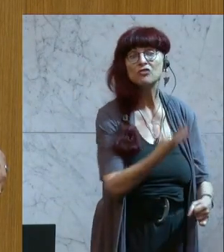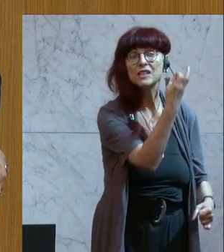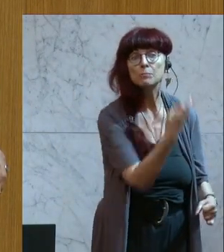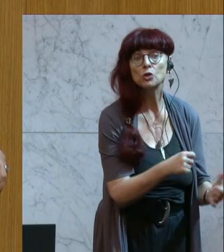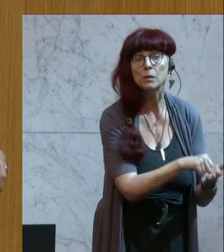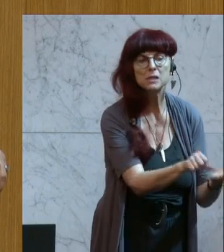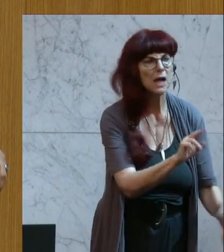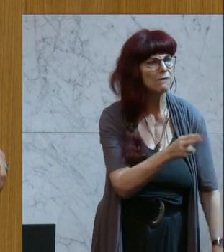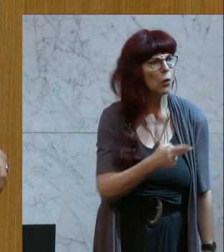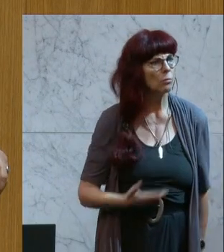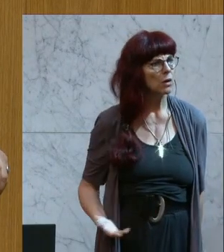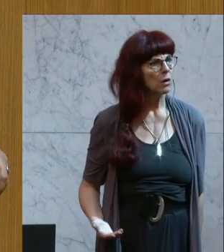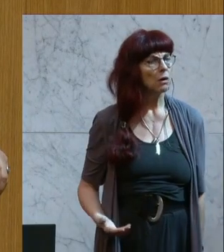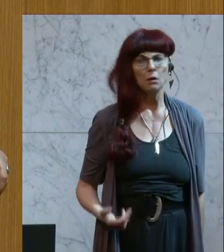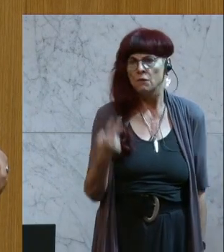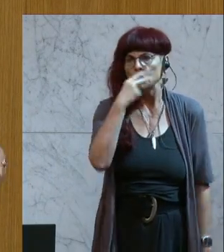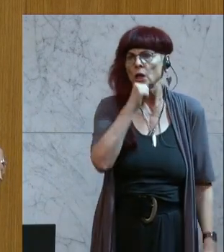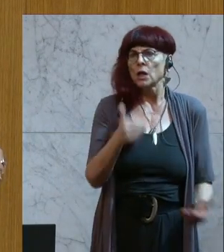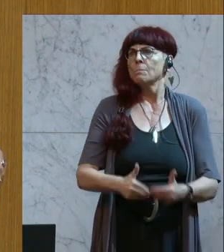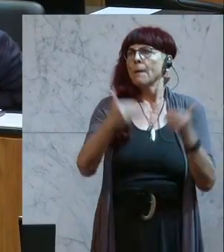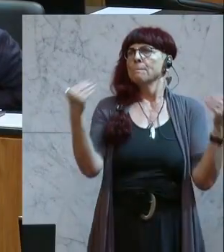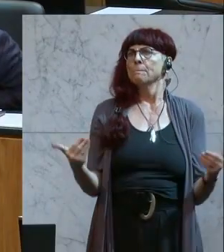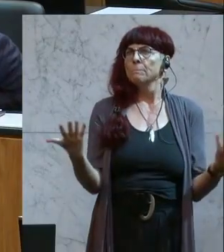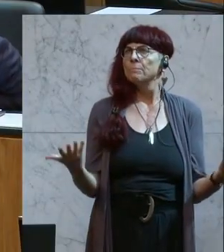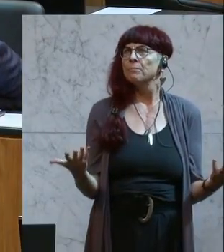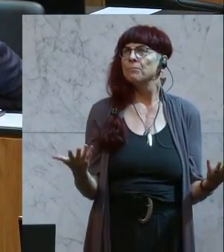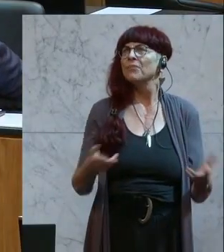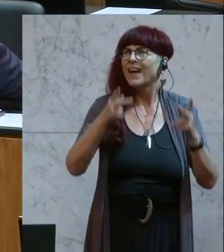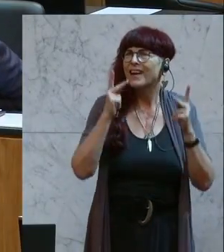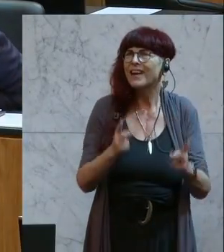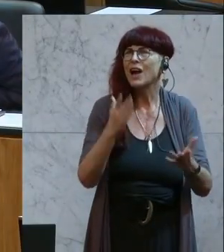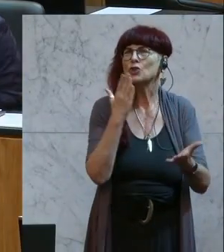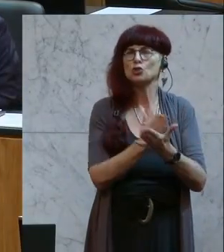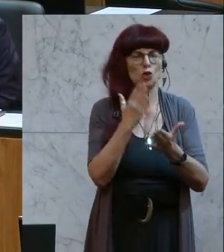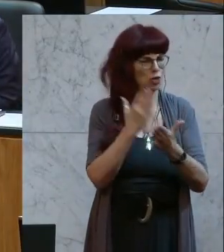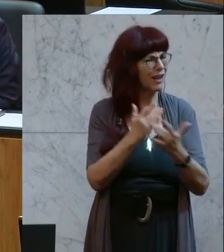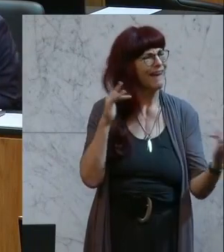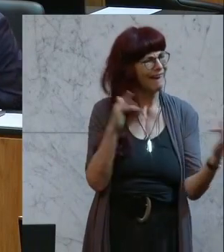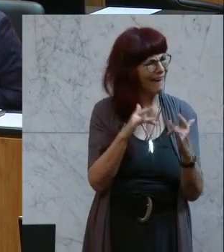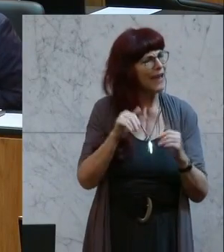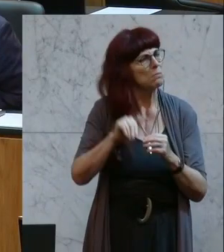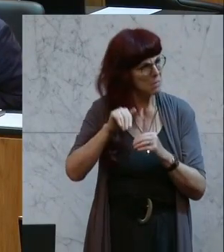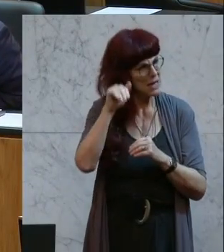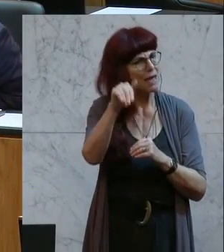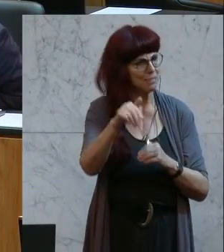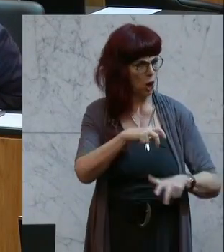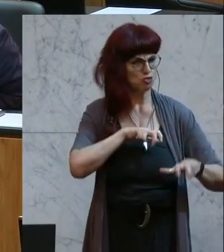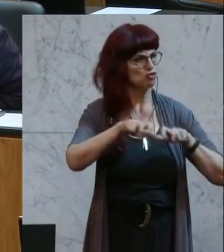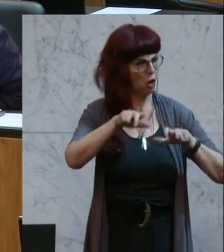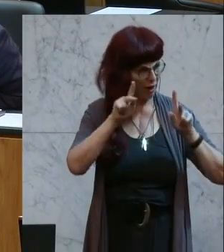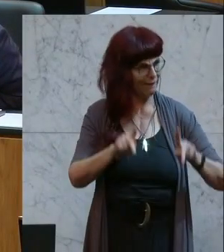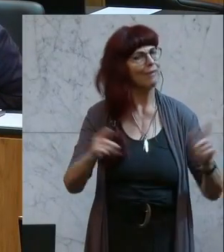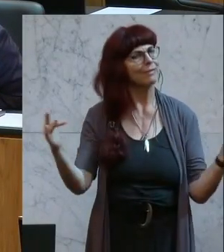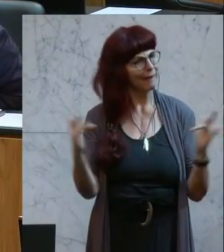verstehe ich nicht. Man kann eh gegen Millionärsteuer sein. Das ist eine